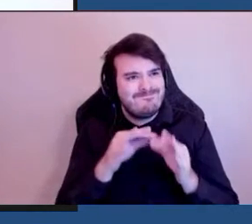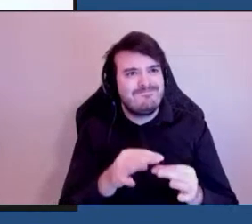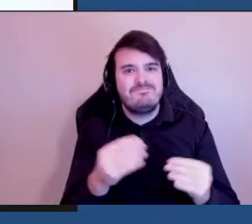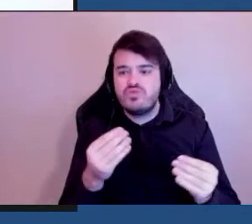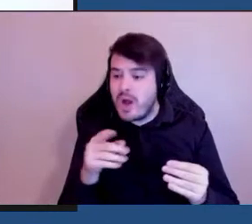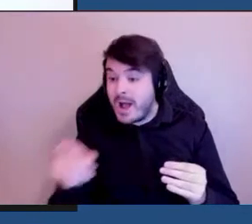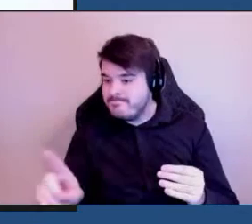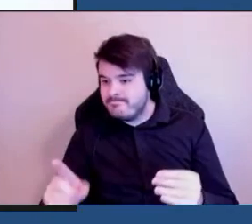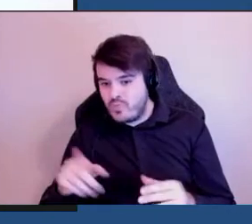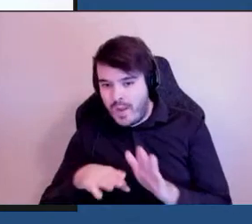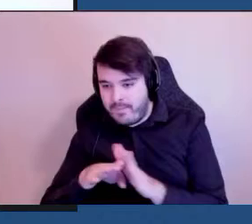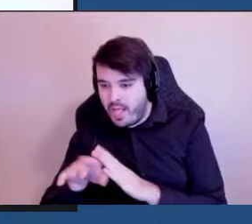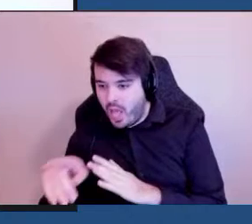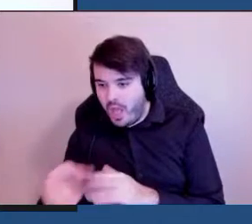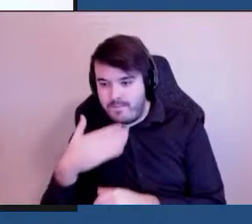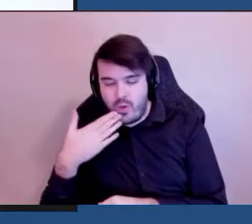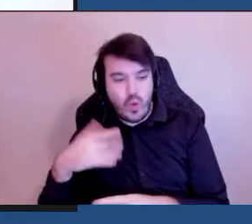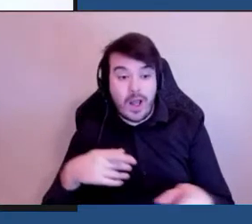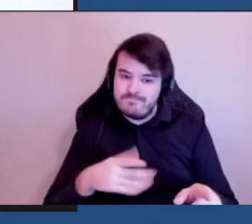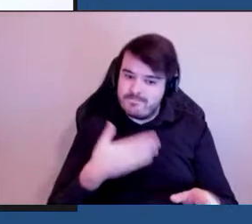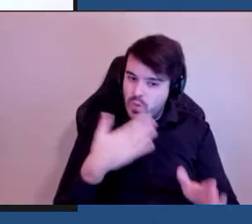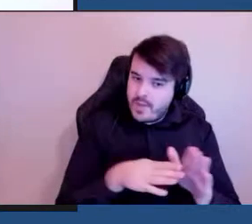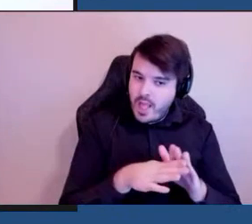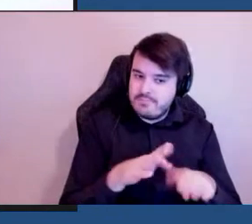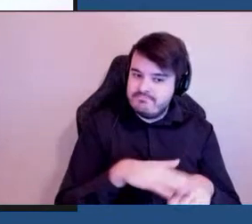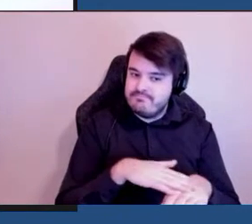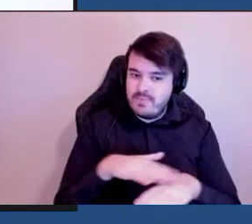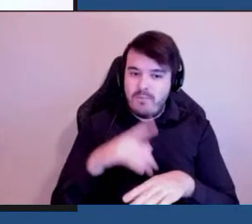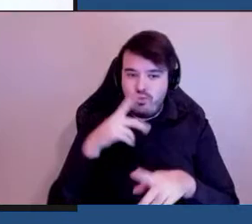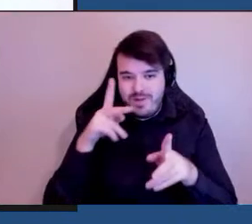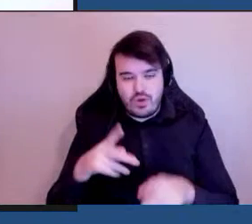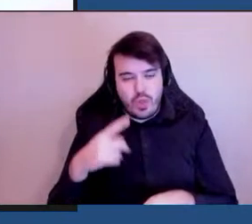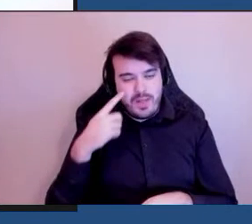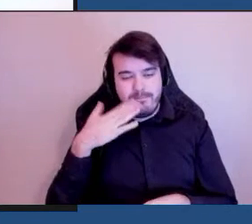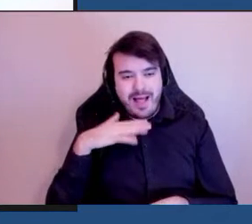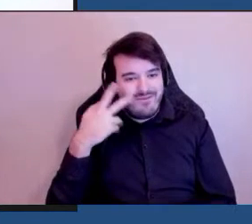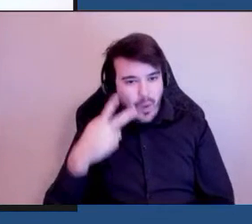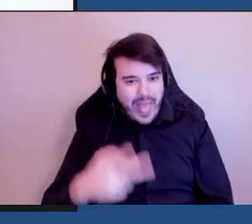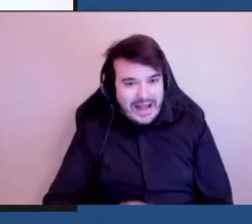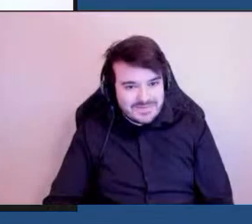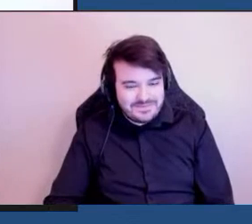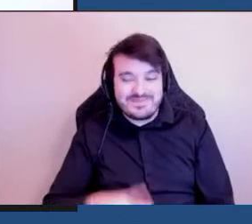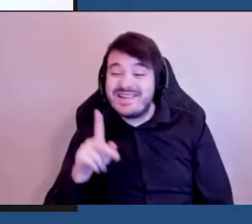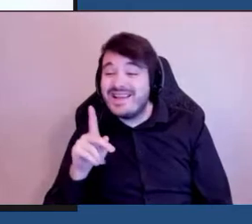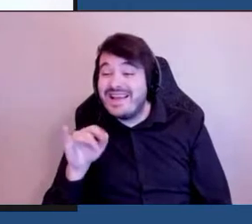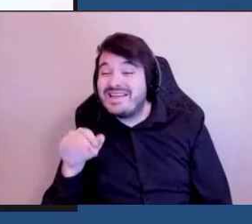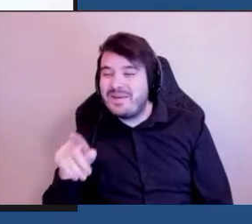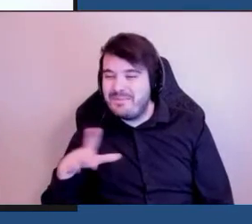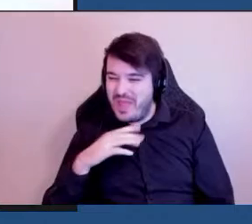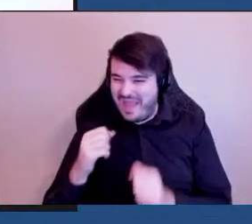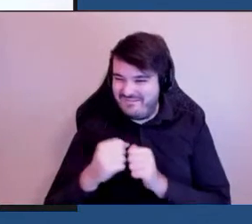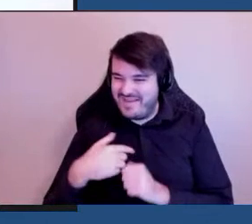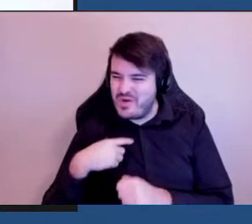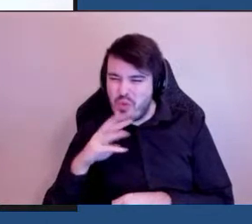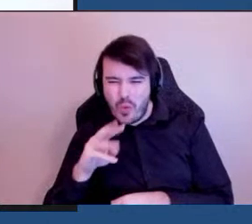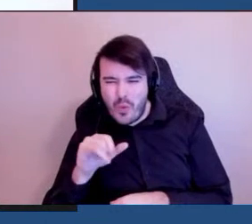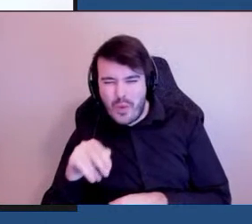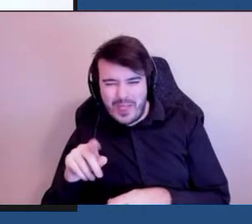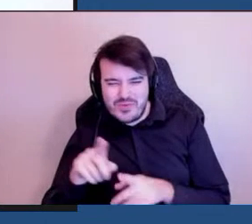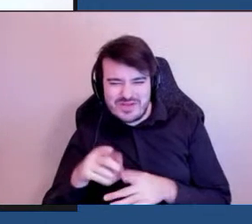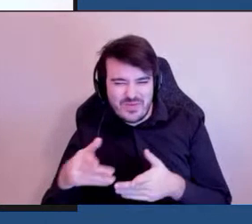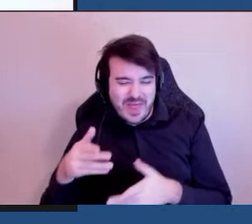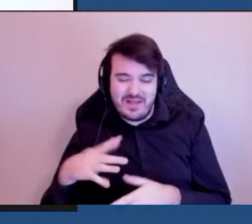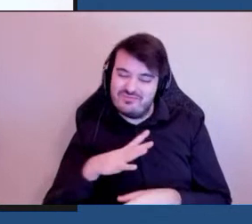améliorer les choses pour ceux qui sont malvoyants. était avec moi cette journée-là et Wayne peut-être aussi. Donc nous avons l